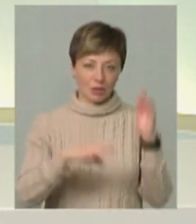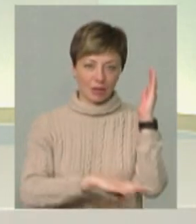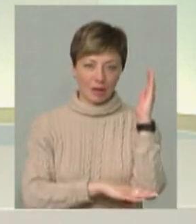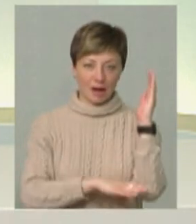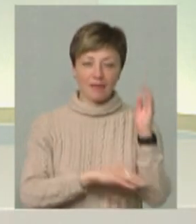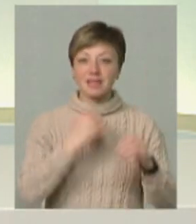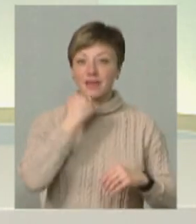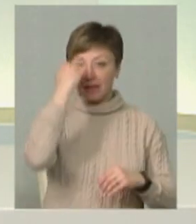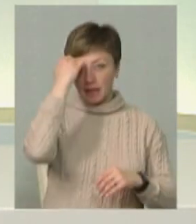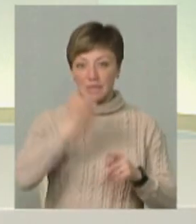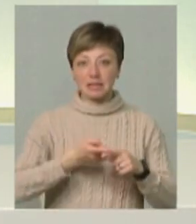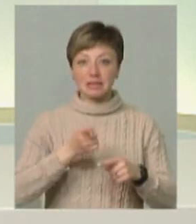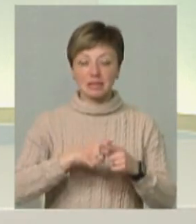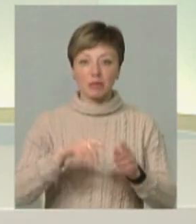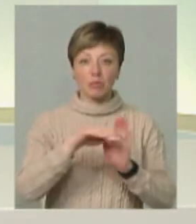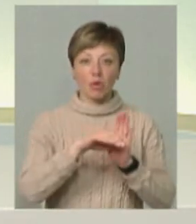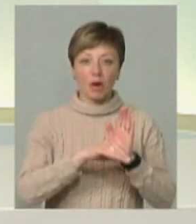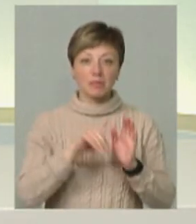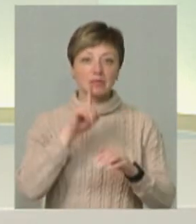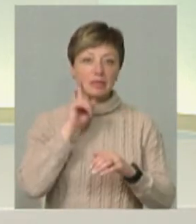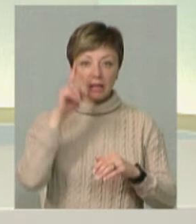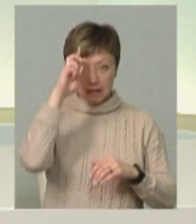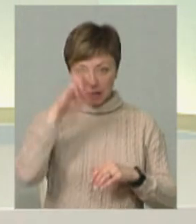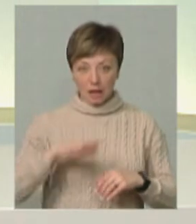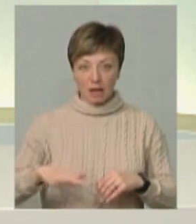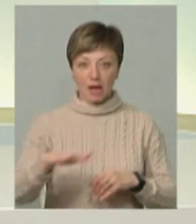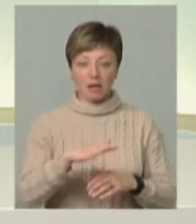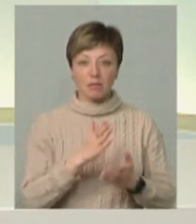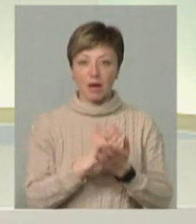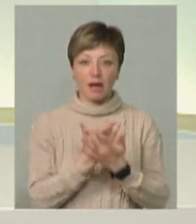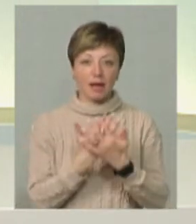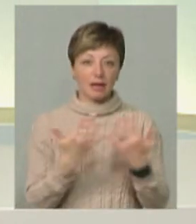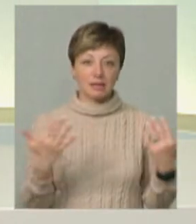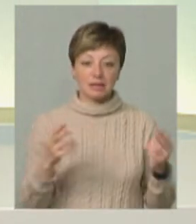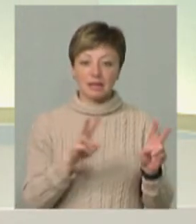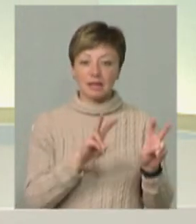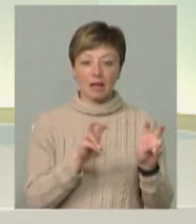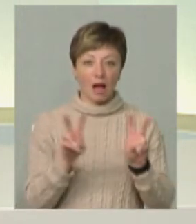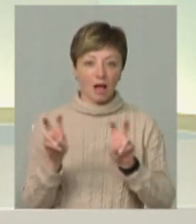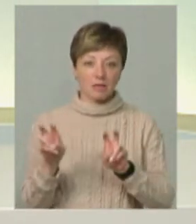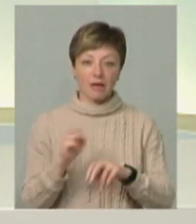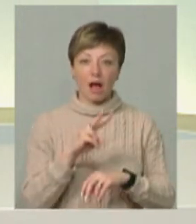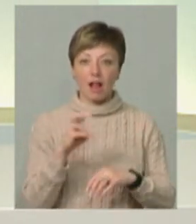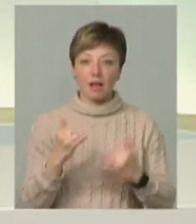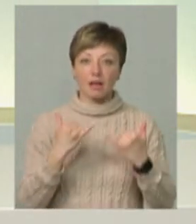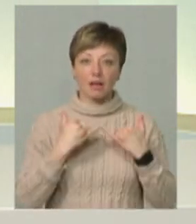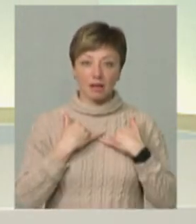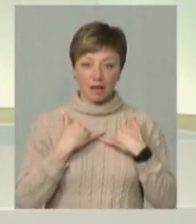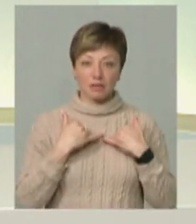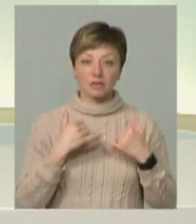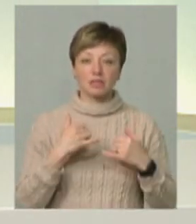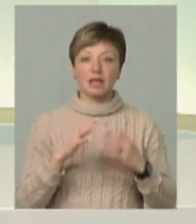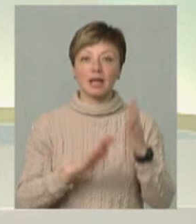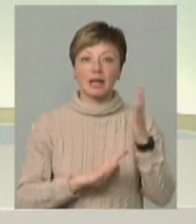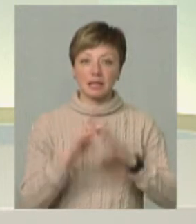І завдяки оцій програмі «Зелена країна» має там різні назви, самі різні, але для нас, лісівників, це дуже